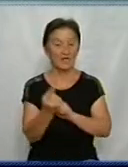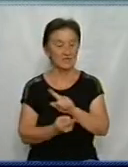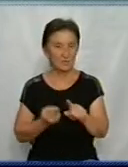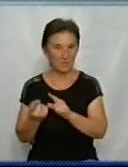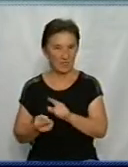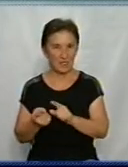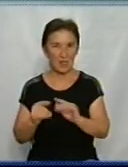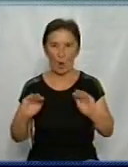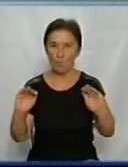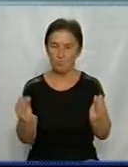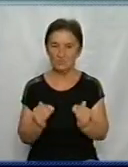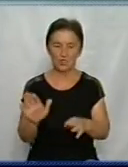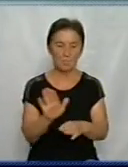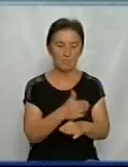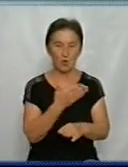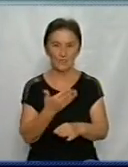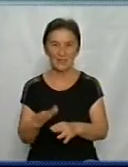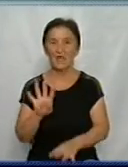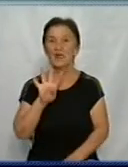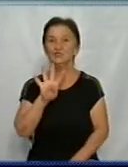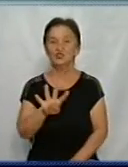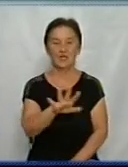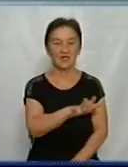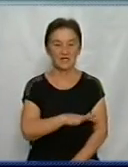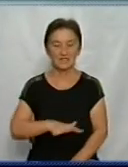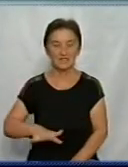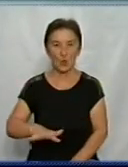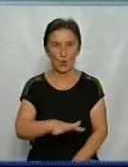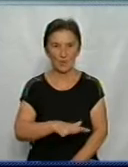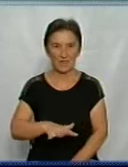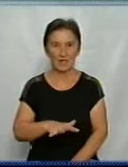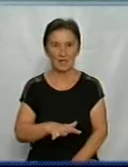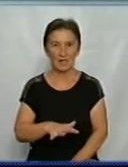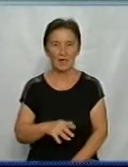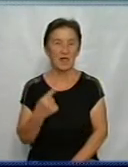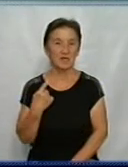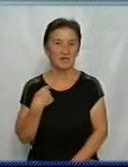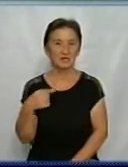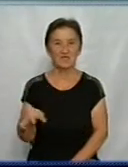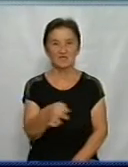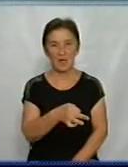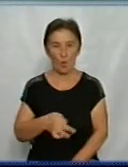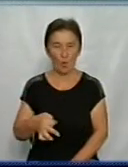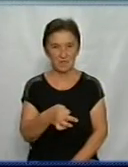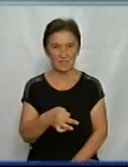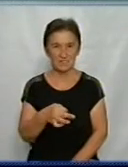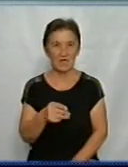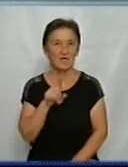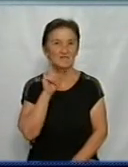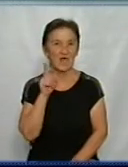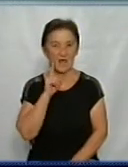карантинних обмежень, поділивши територію на чотири зони за рівнем епідеміологічної небезпеки. Кіровоградська область у зеленій зоні.